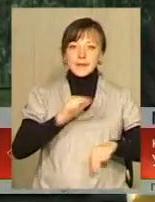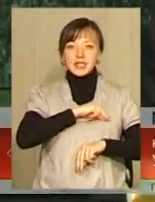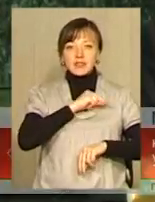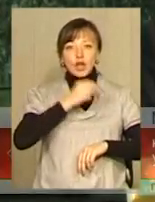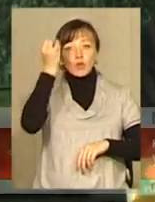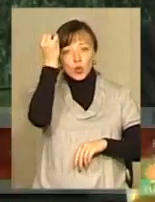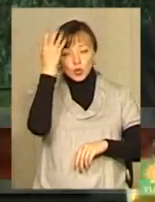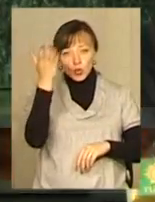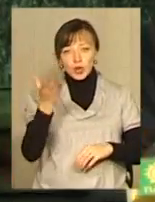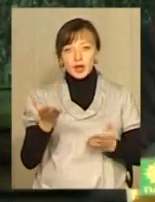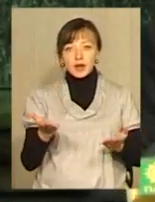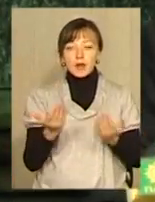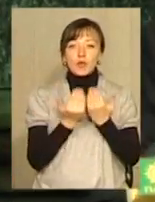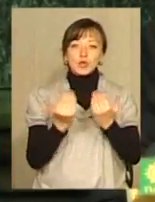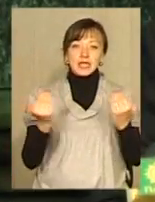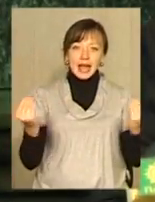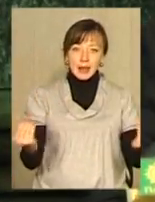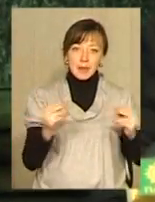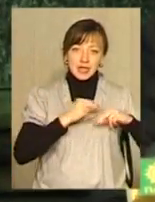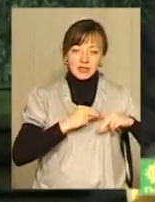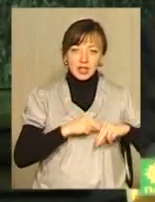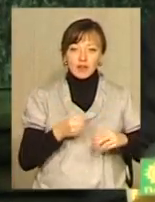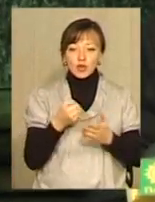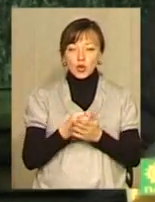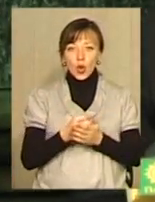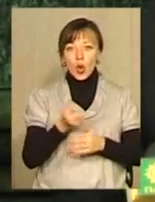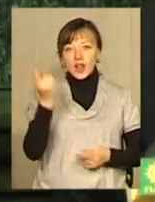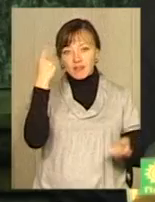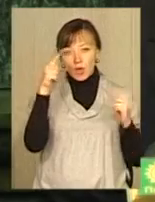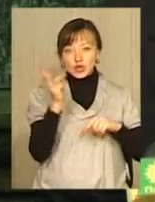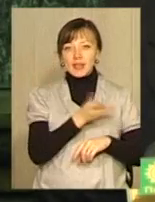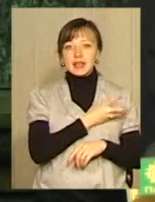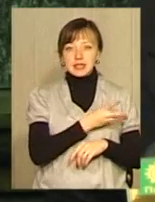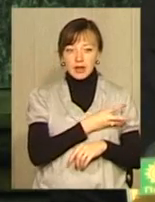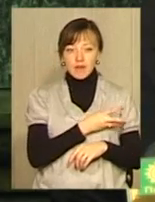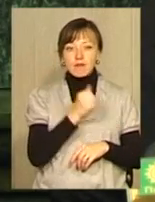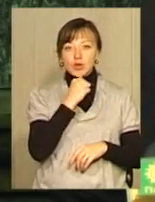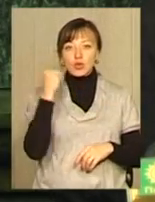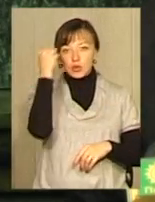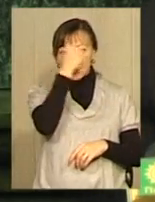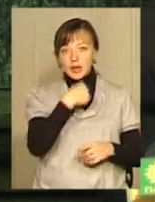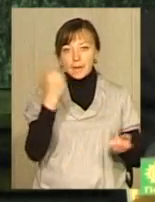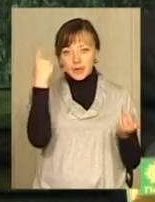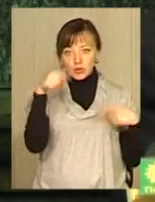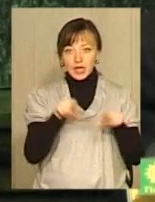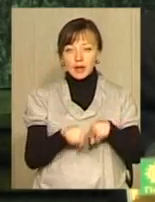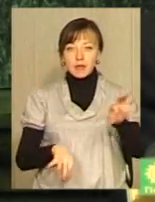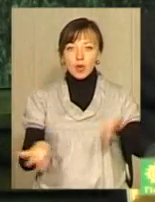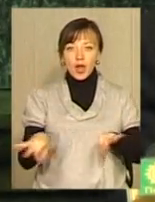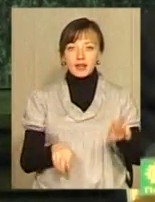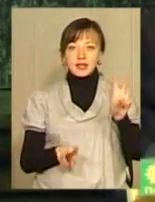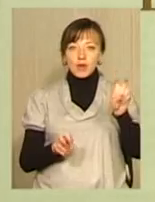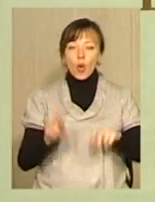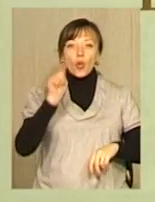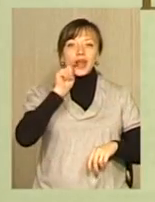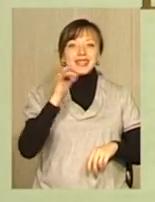культури, музейних працівників, до творчої наснаги студентів. У минулому році я придумав такий проєкт, який називається «Український